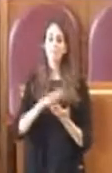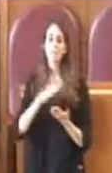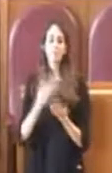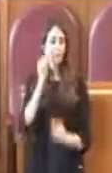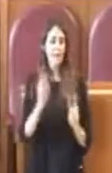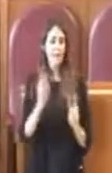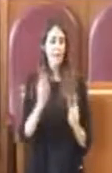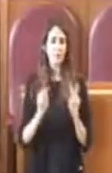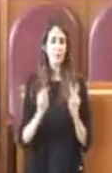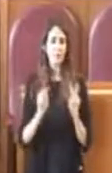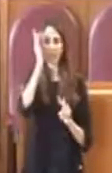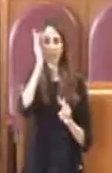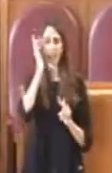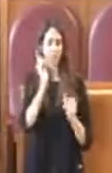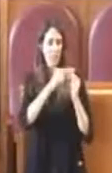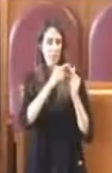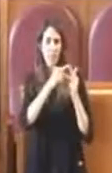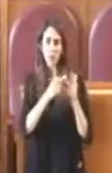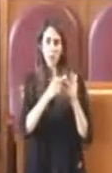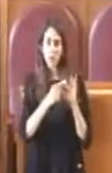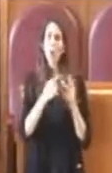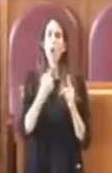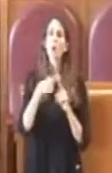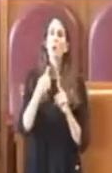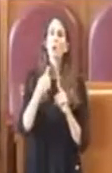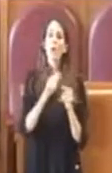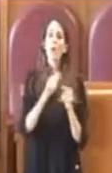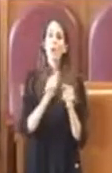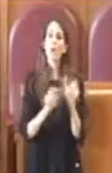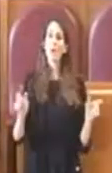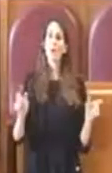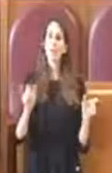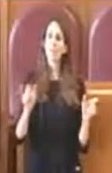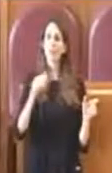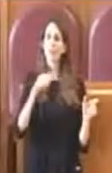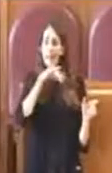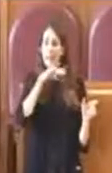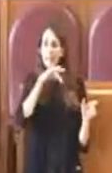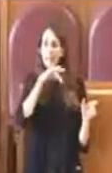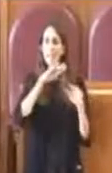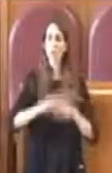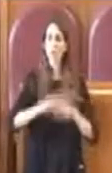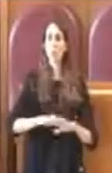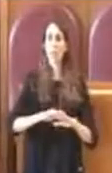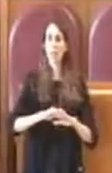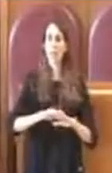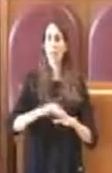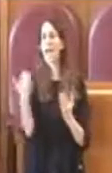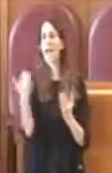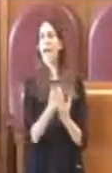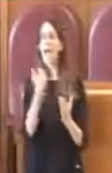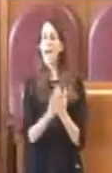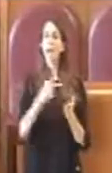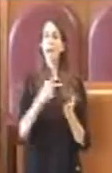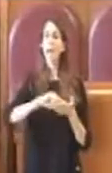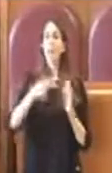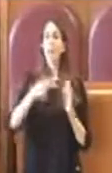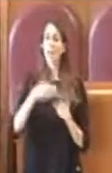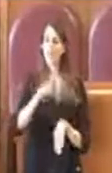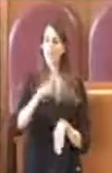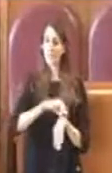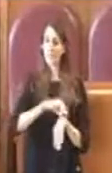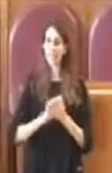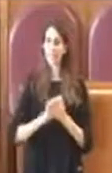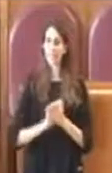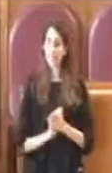persone a problemi di salute. È chiaro che tutto va raccordato con le linee guida